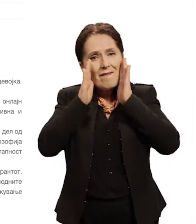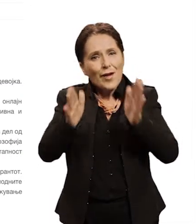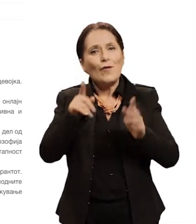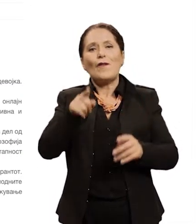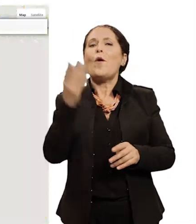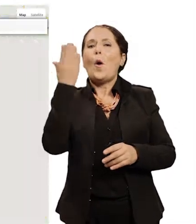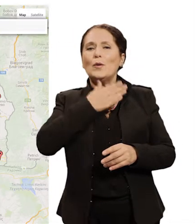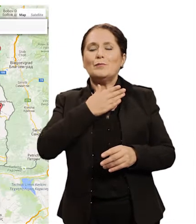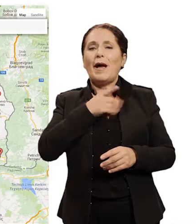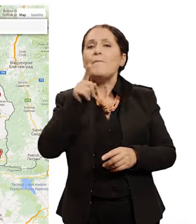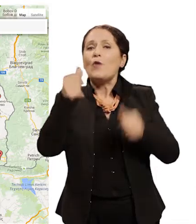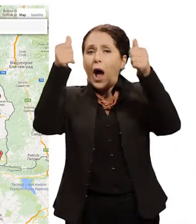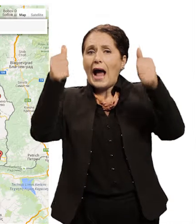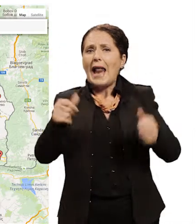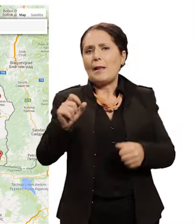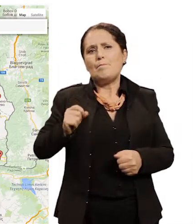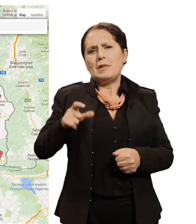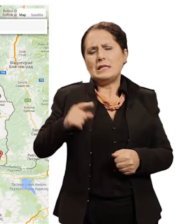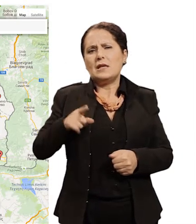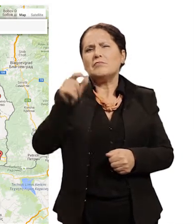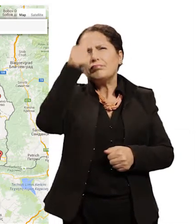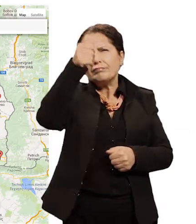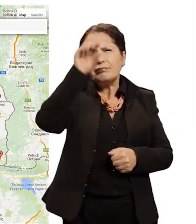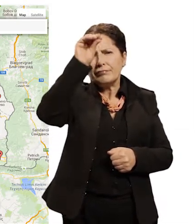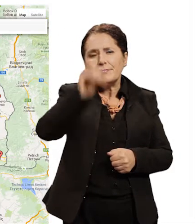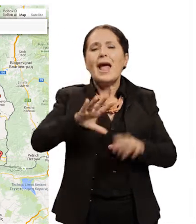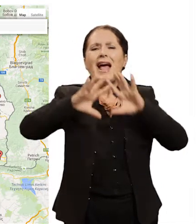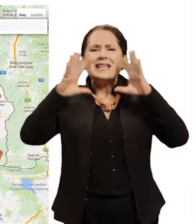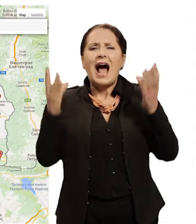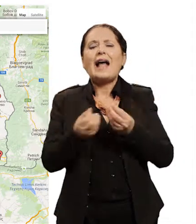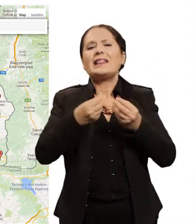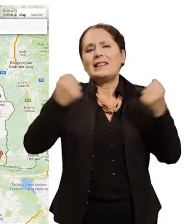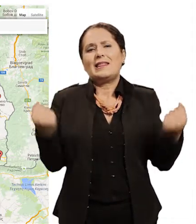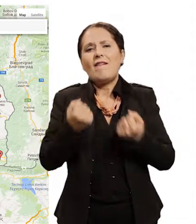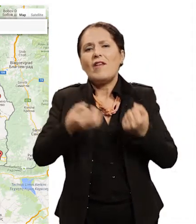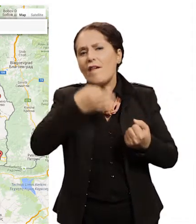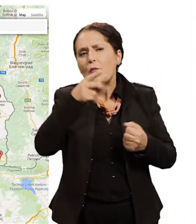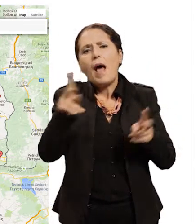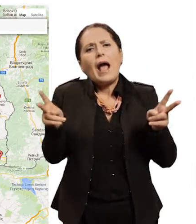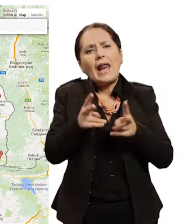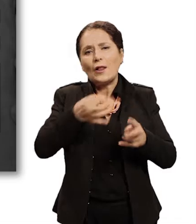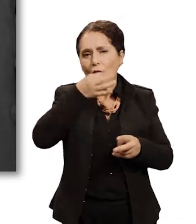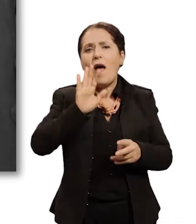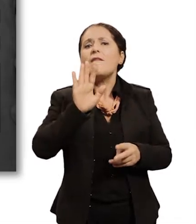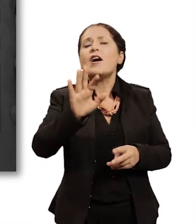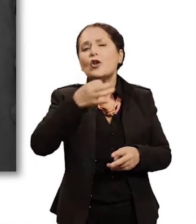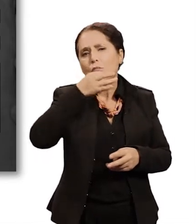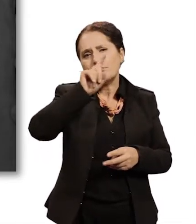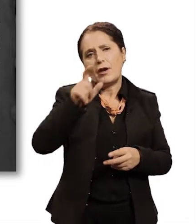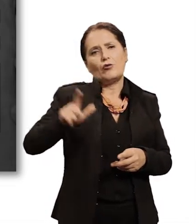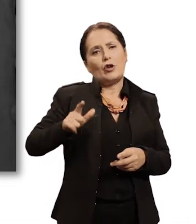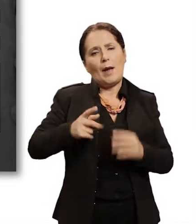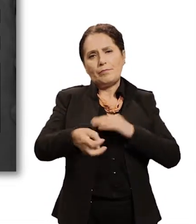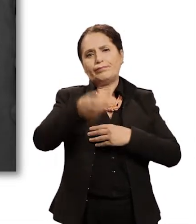избирање на секоја фаза, го има и одговорот на секоја прашање. Во «Обуки» ке слушнете вкупно пет модули за